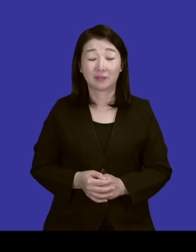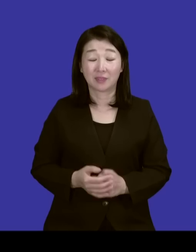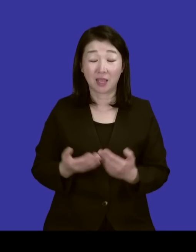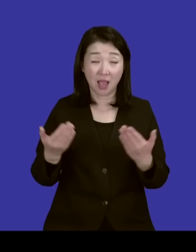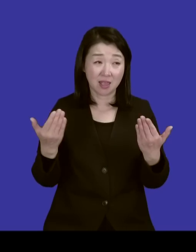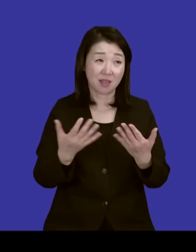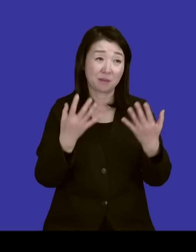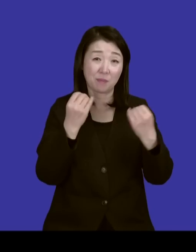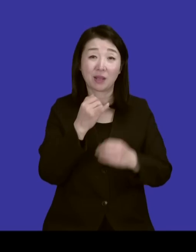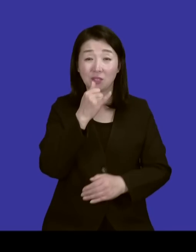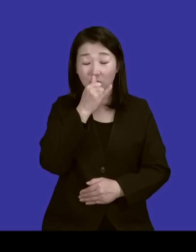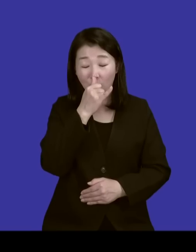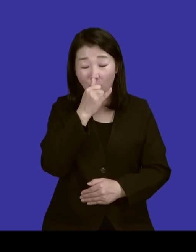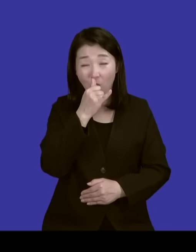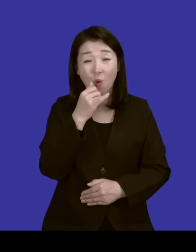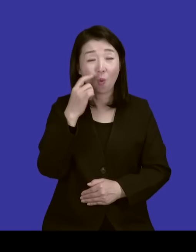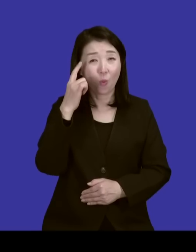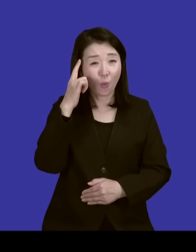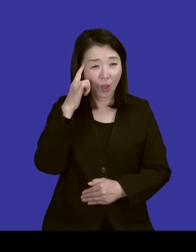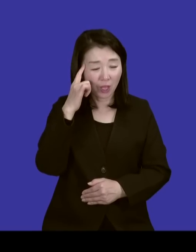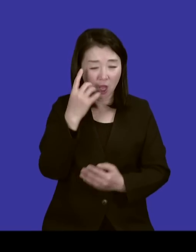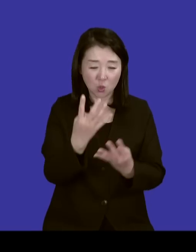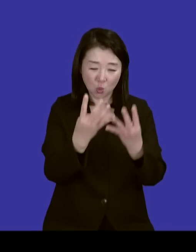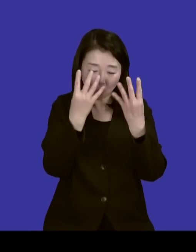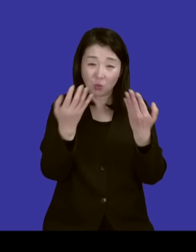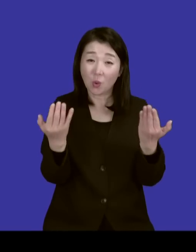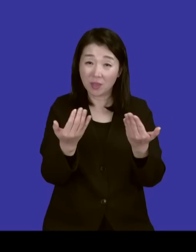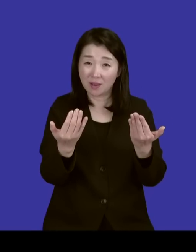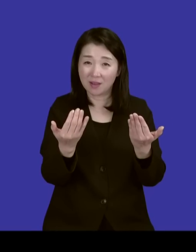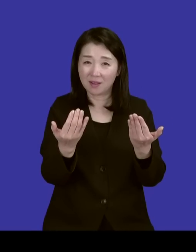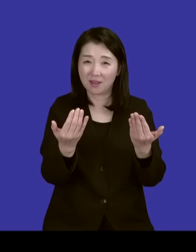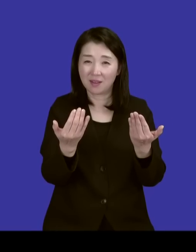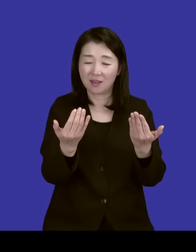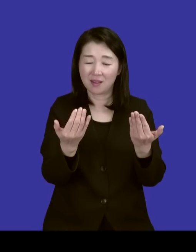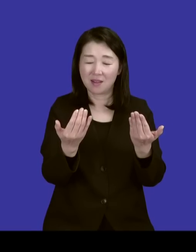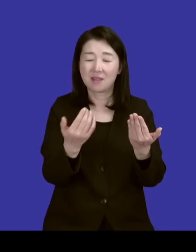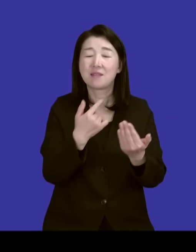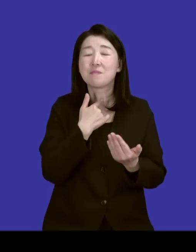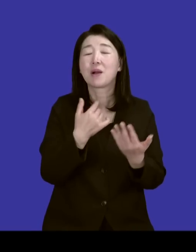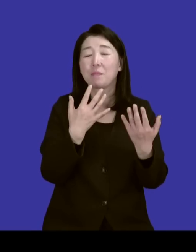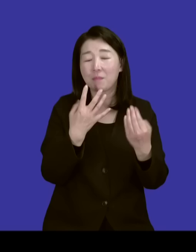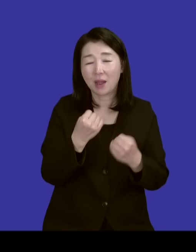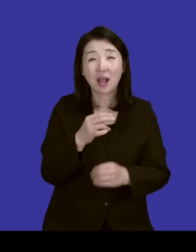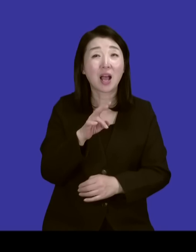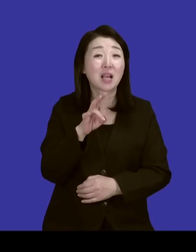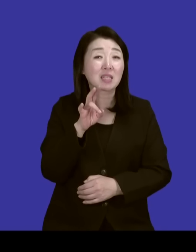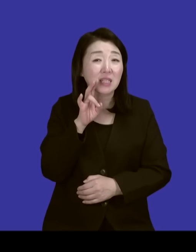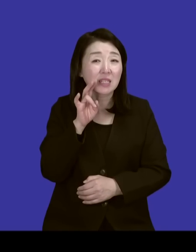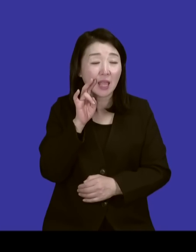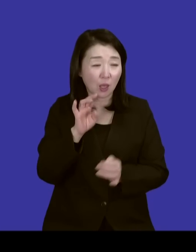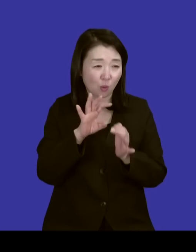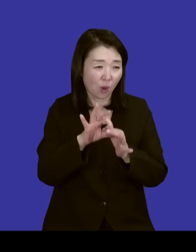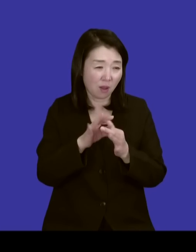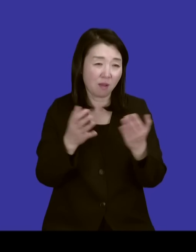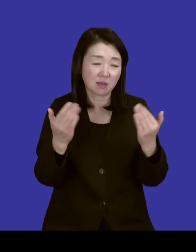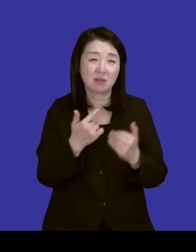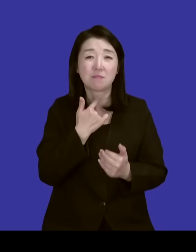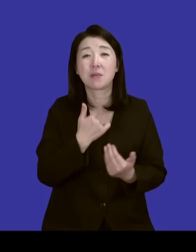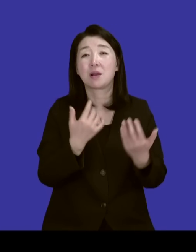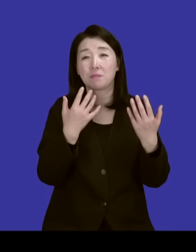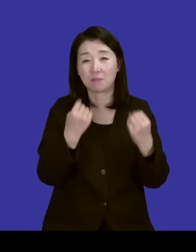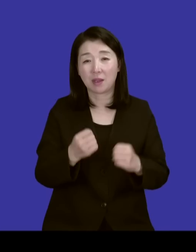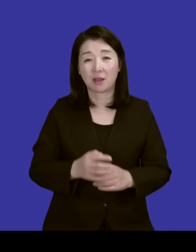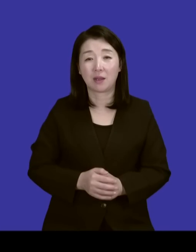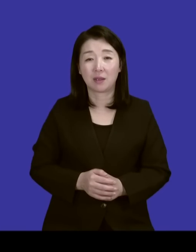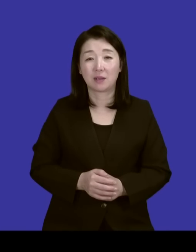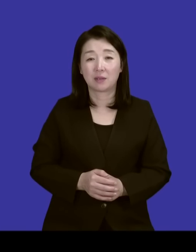많이 했어요. 뭐 교도소 사역이라든가 저기 뭐 이렇게 거리의 여인들 사역도 많이 하고 그런 것도 많이 했어요. 임동진